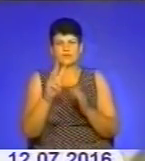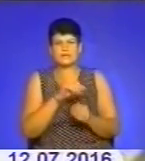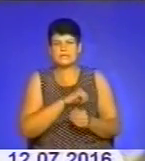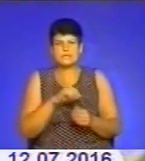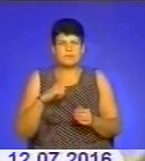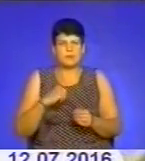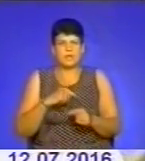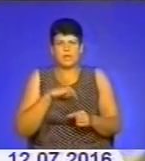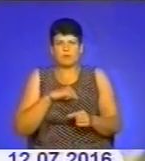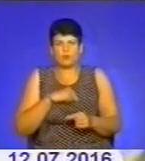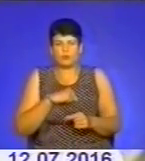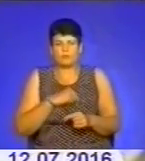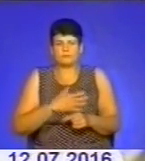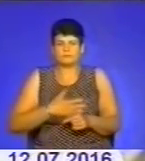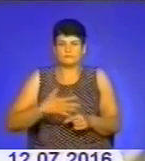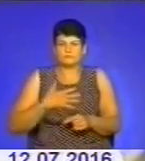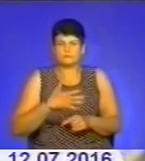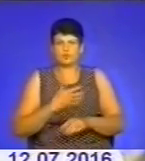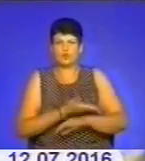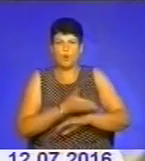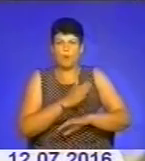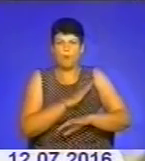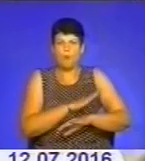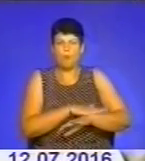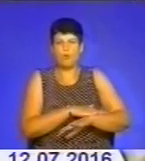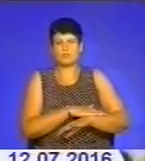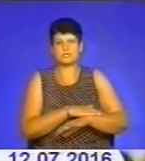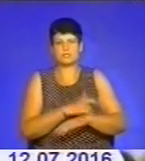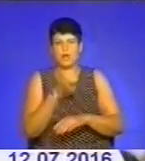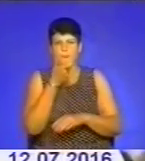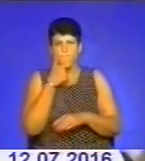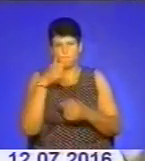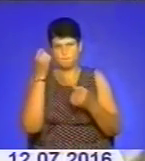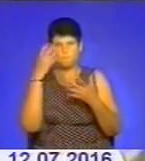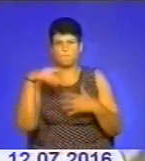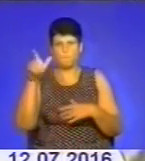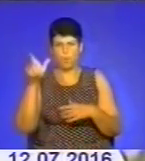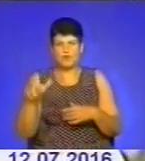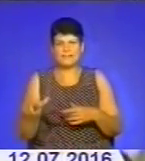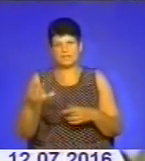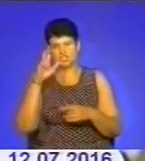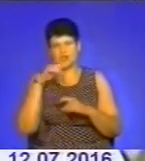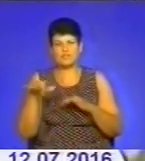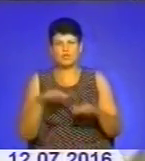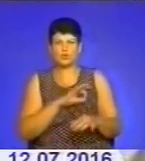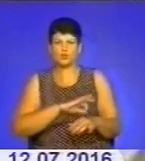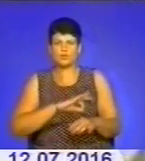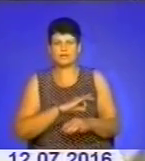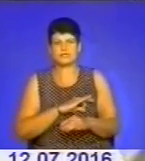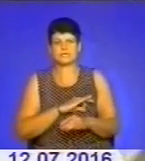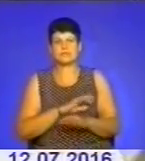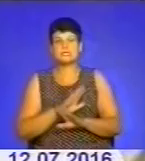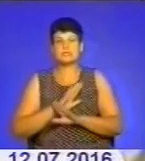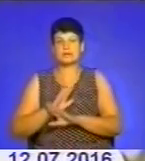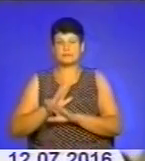переживали, що така еліта польська, там і духовні особи, юристи, державні діячі загинули. І тому